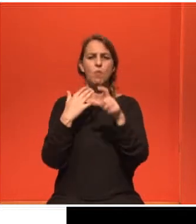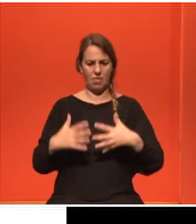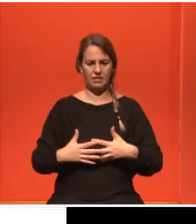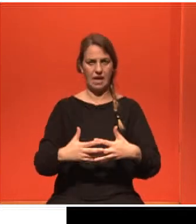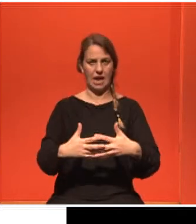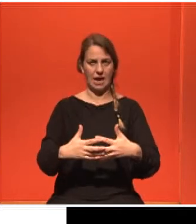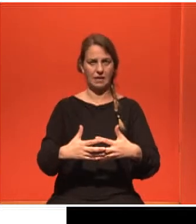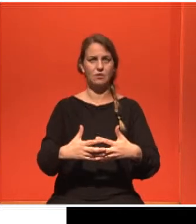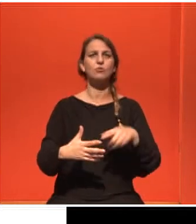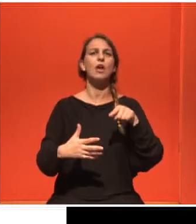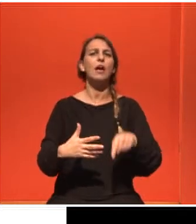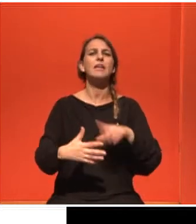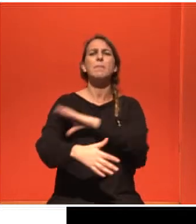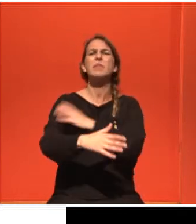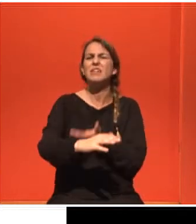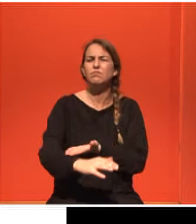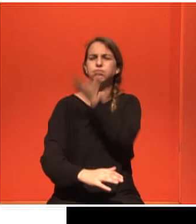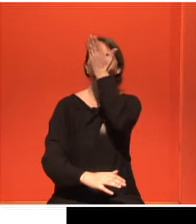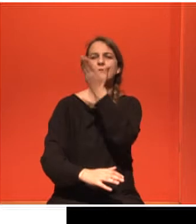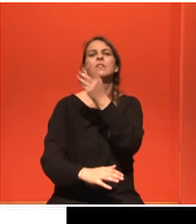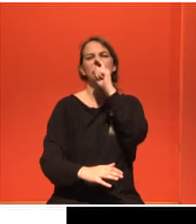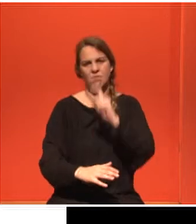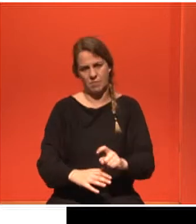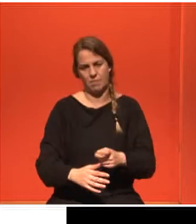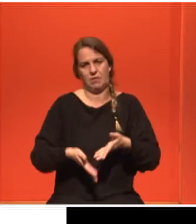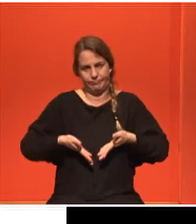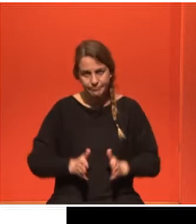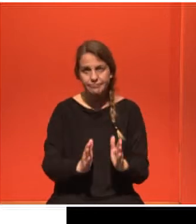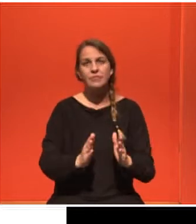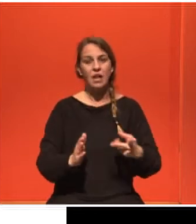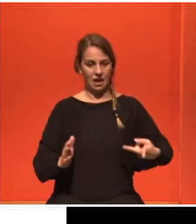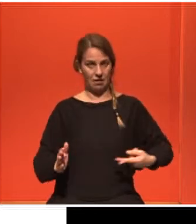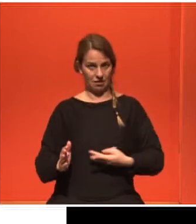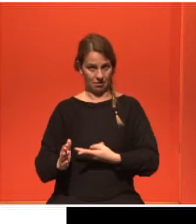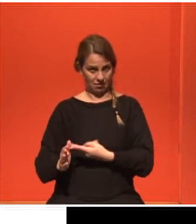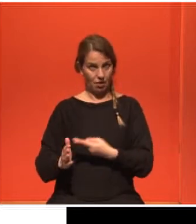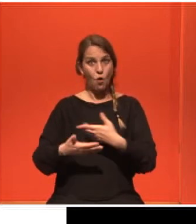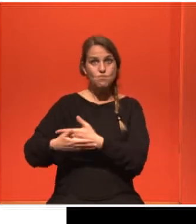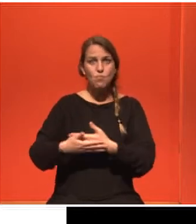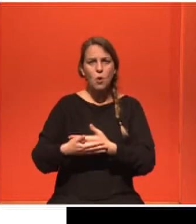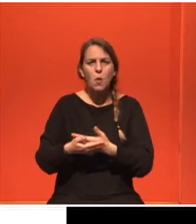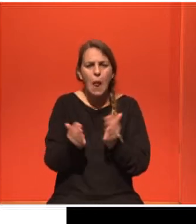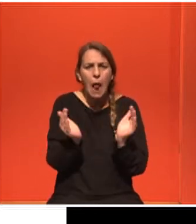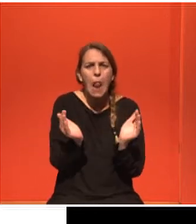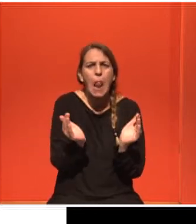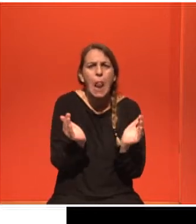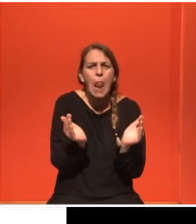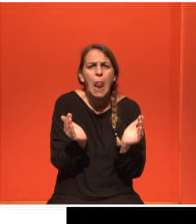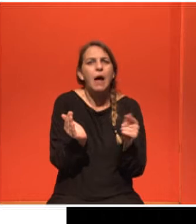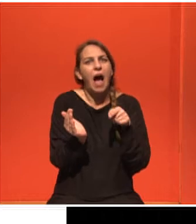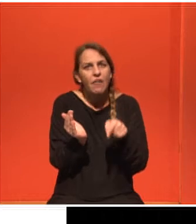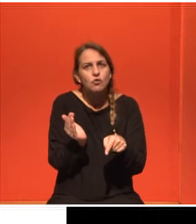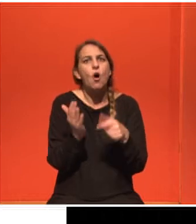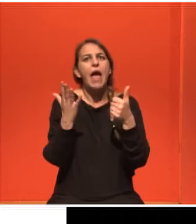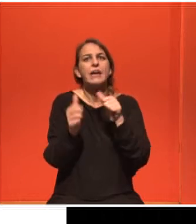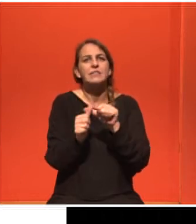κατάστασης μευτικής που λέγεται προεκλαμψίας. Ένα πολύ μικρό μωρό στα 660 γραμμάτων. Όμως αυτό το μωρό έζησε μετά από έξι μήνες παραμονής